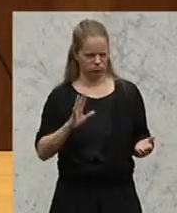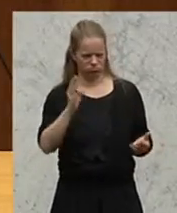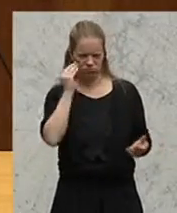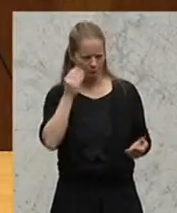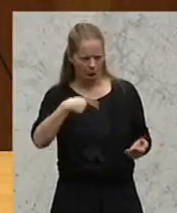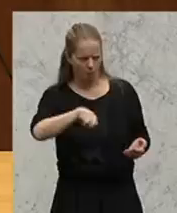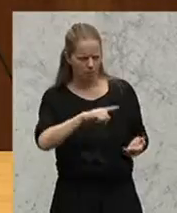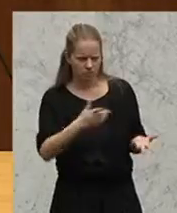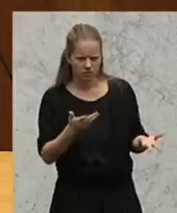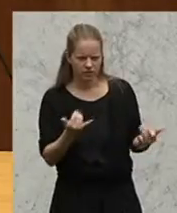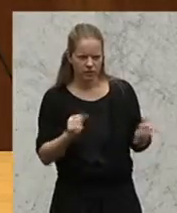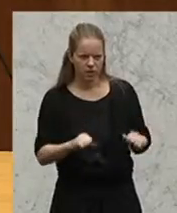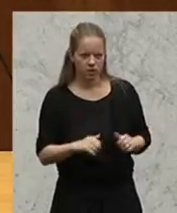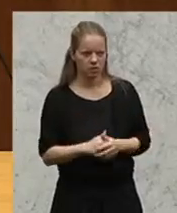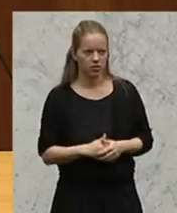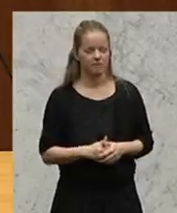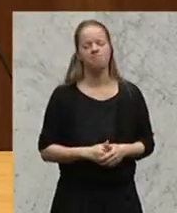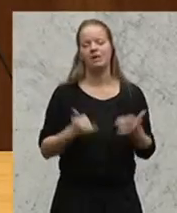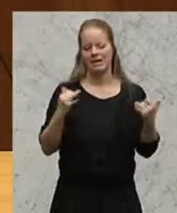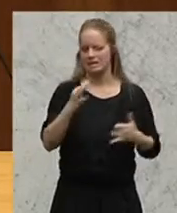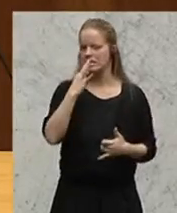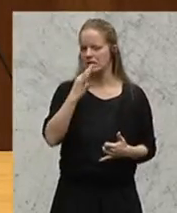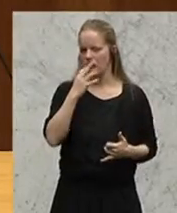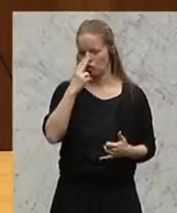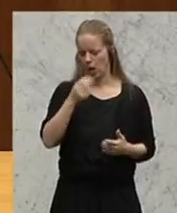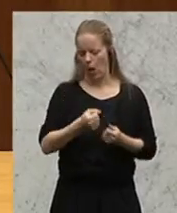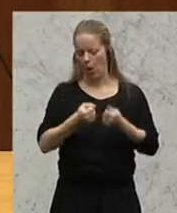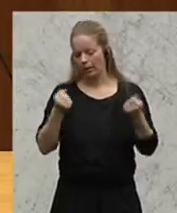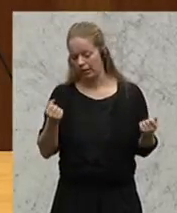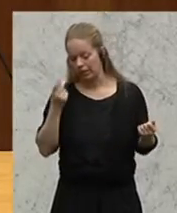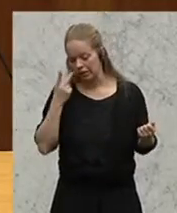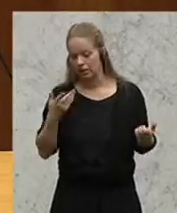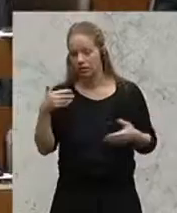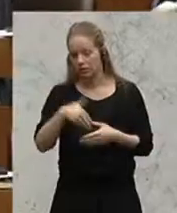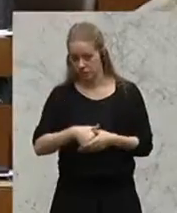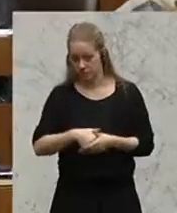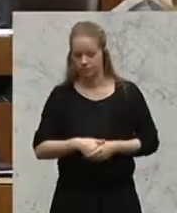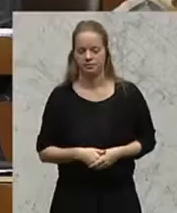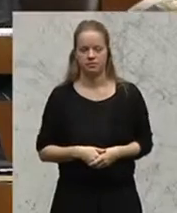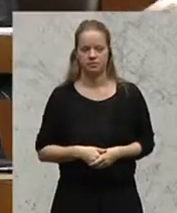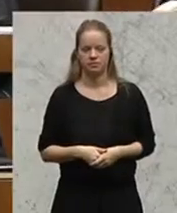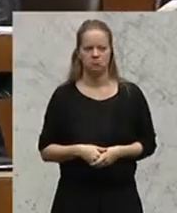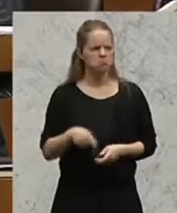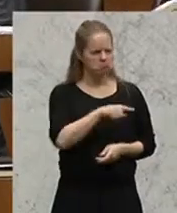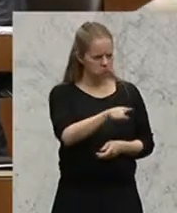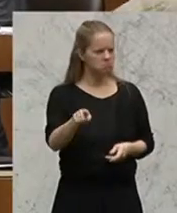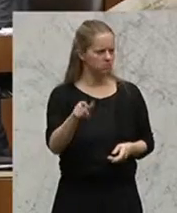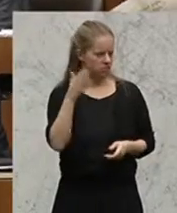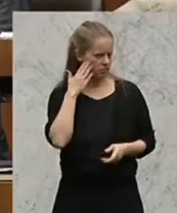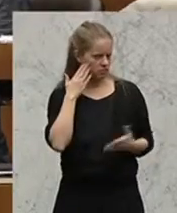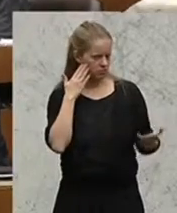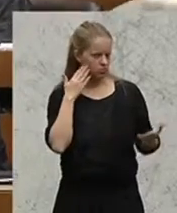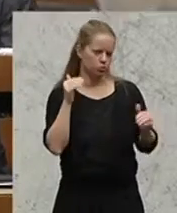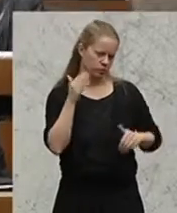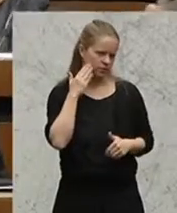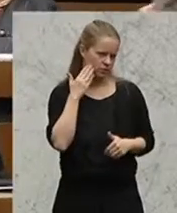Schauen wir es uns konkret an. Sie alle wissen, müssten wissen, dass ab der siebten